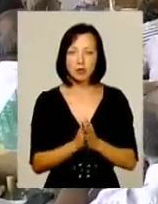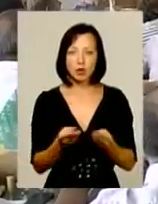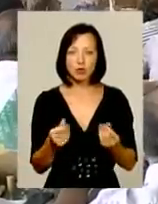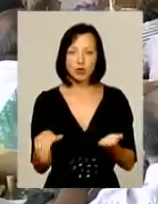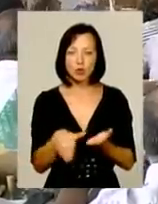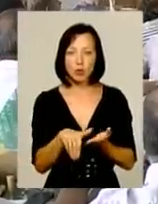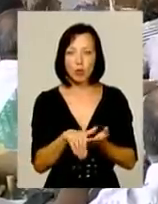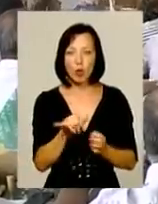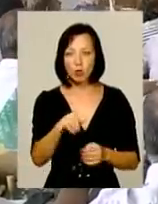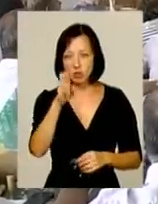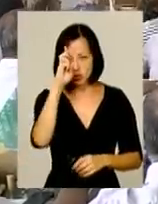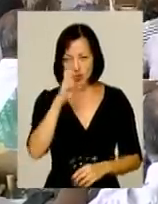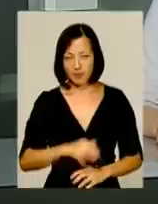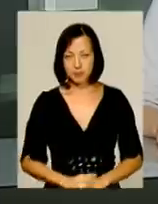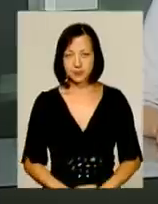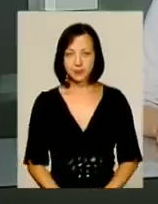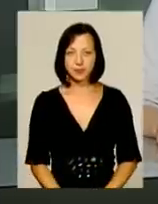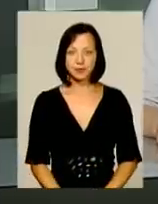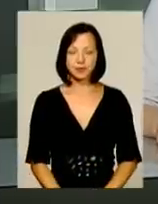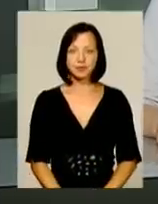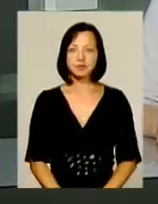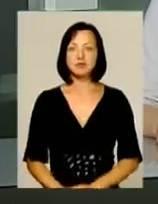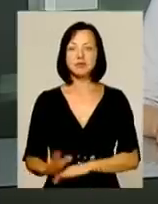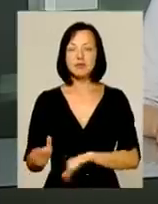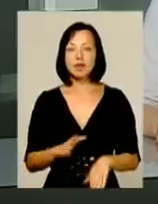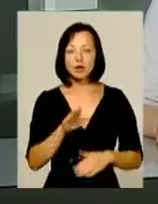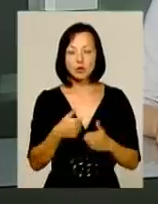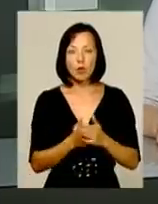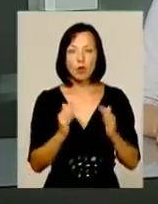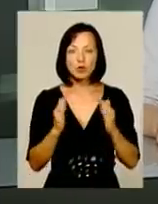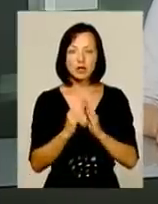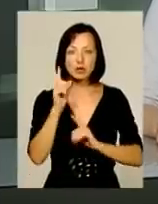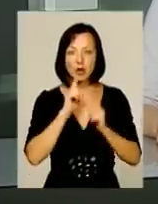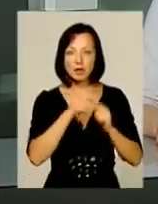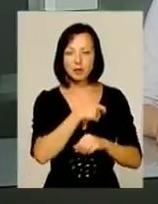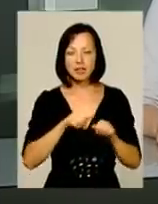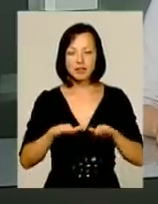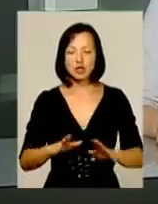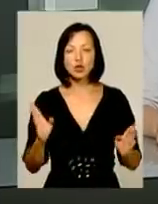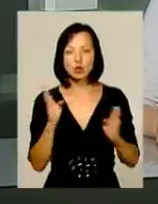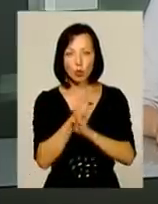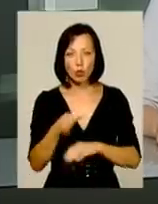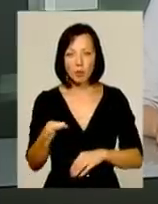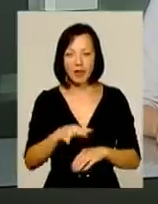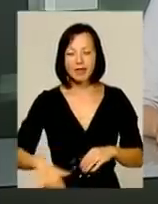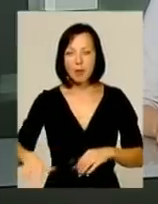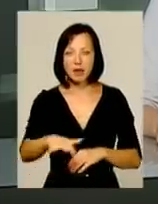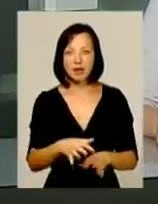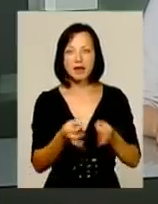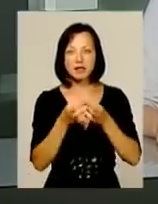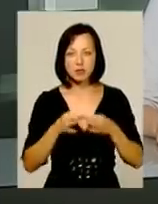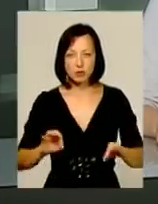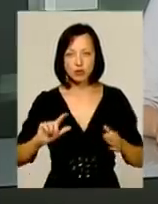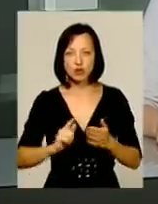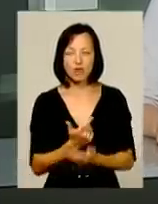грошової допомоги у держави. А допоки в будинку рад депутати вирішували долю краю, на Майдані Незалежності